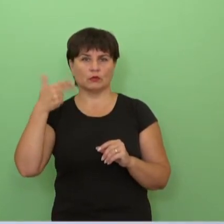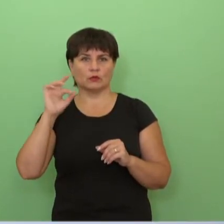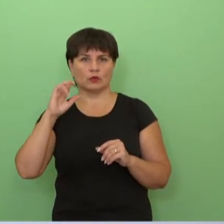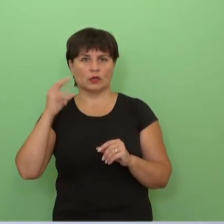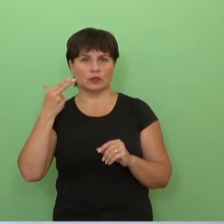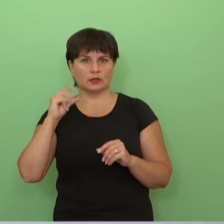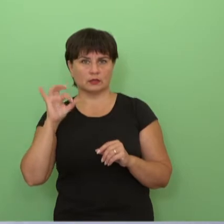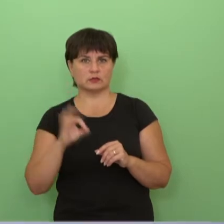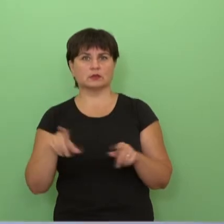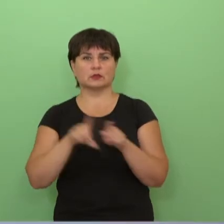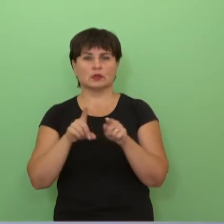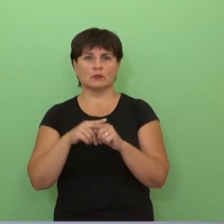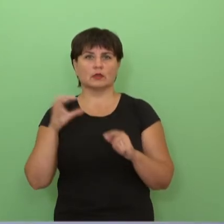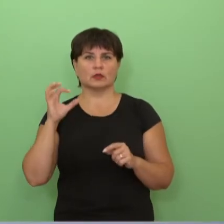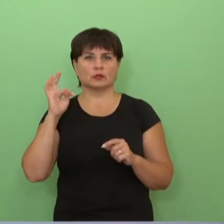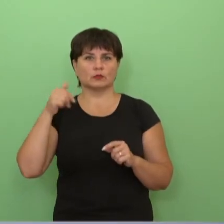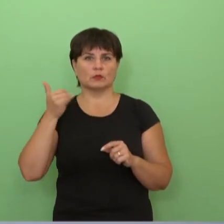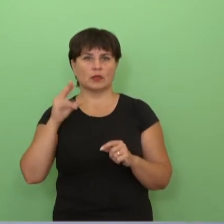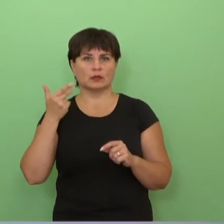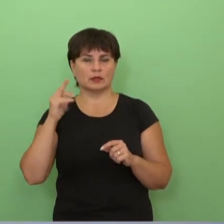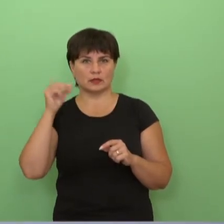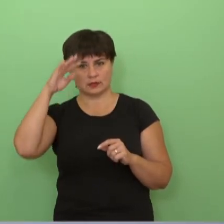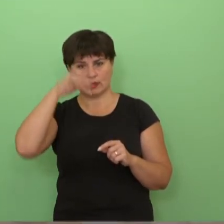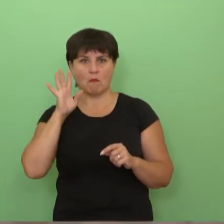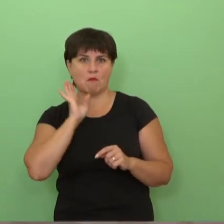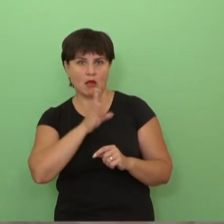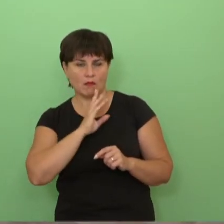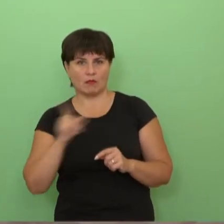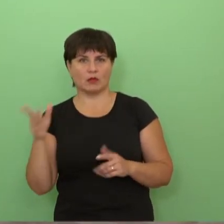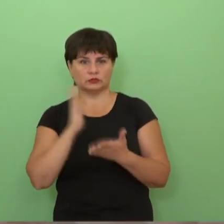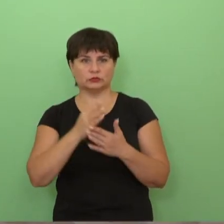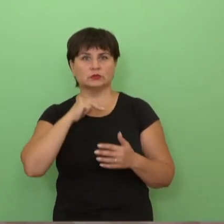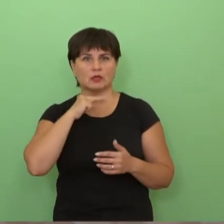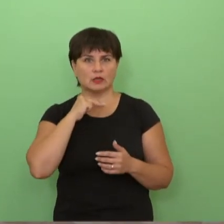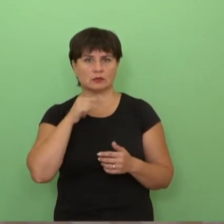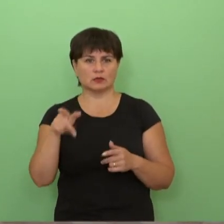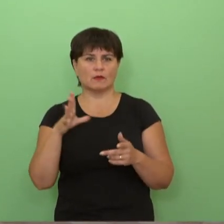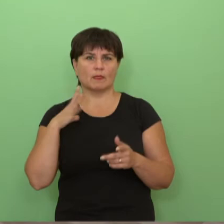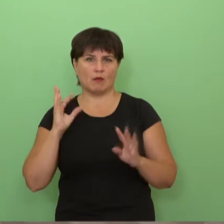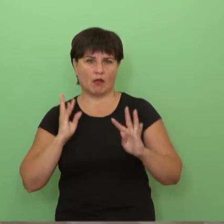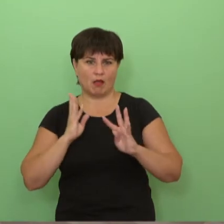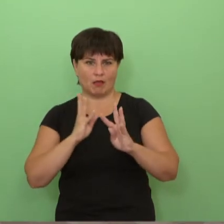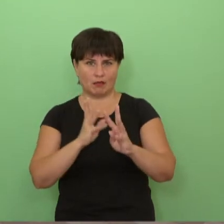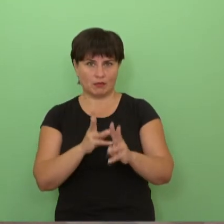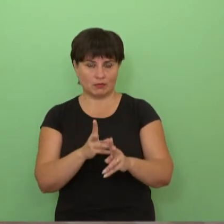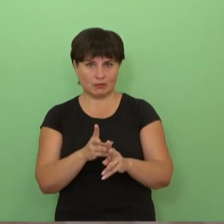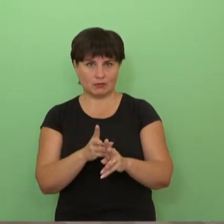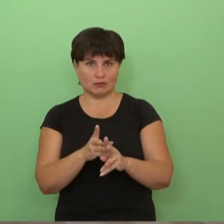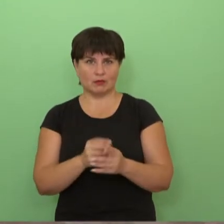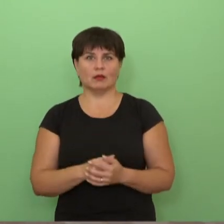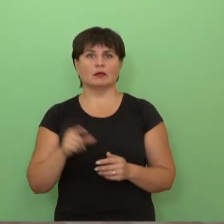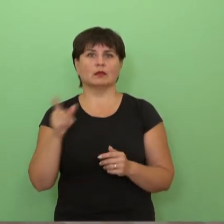klasių, kurios taip pat, kaip ir galima pasakyti, stovė eilėje, ar ne. Tai mokytojos rūtos kučiauskinys, tėvelių